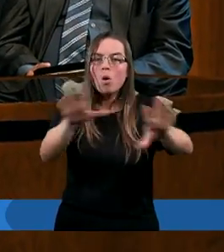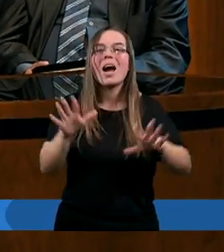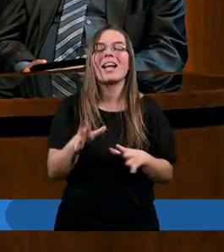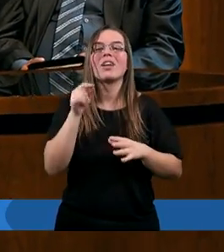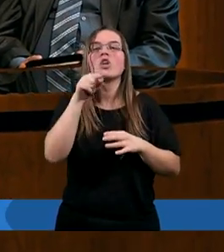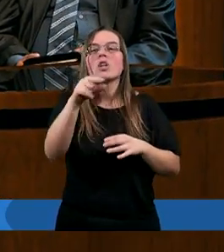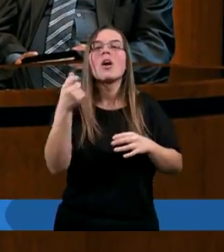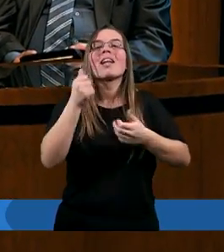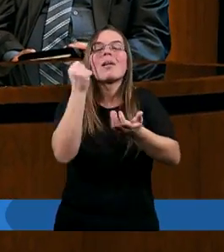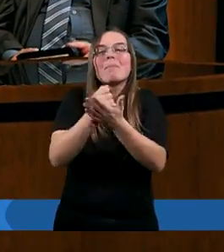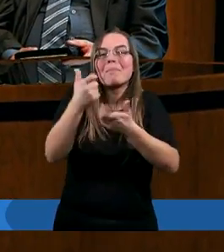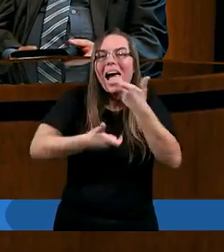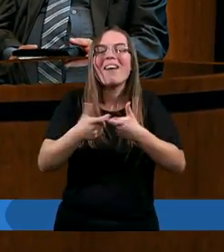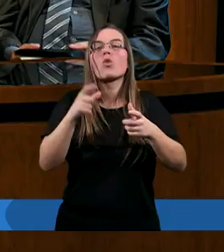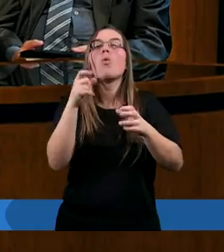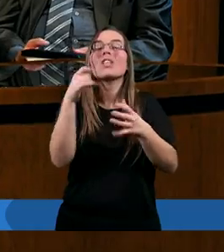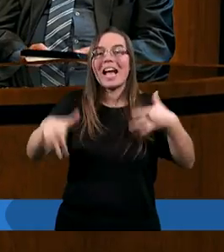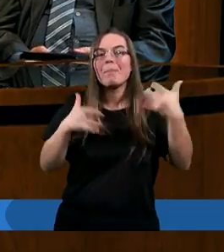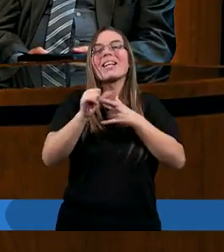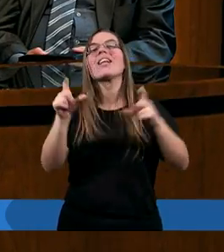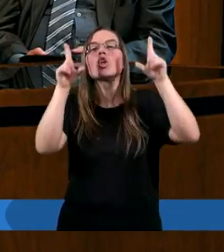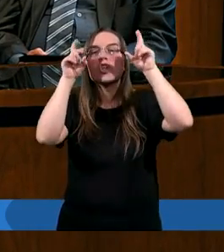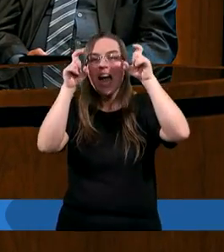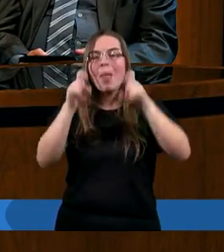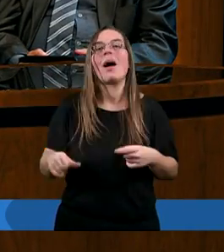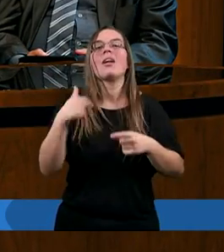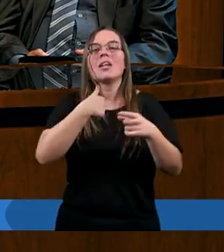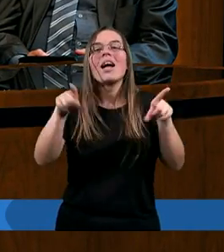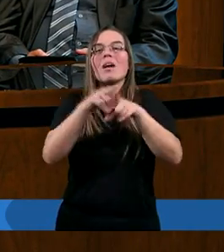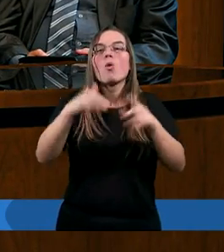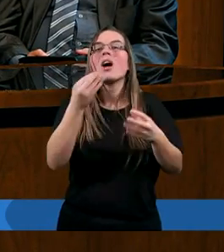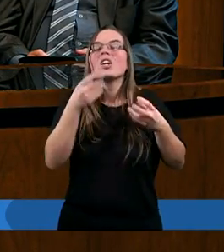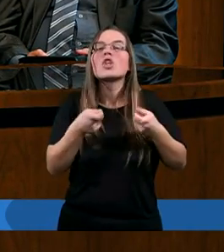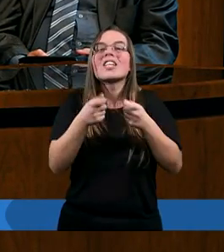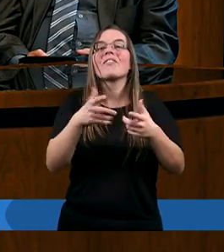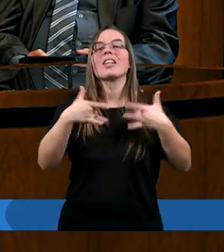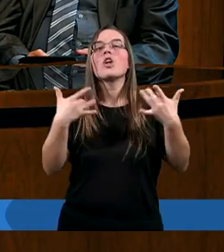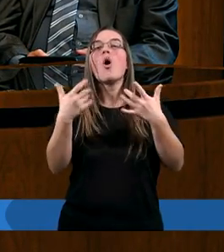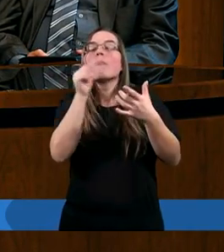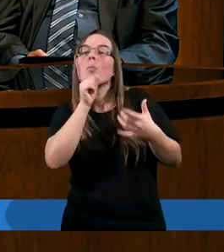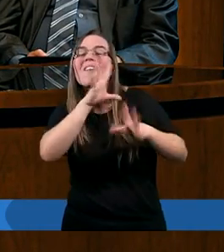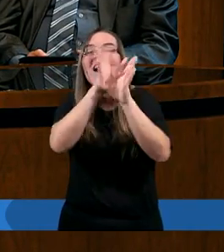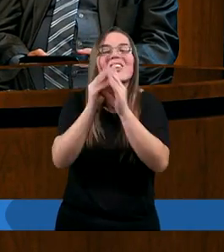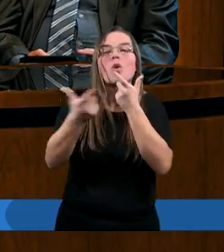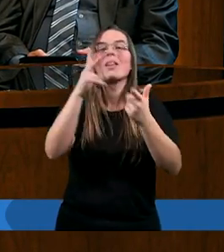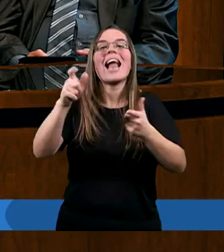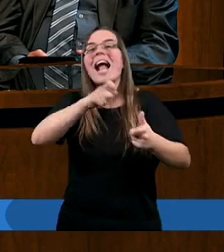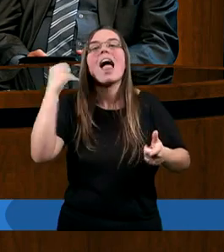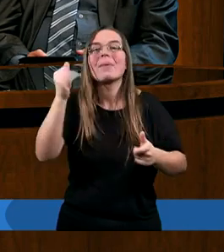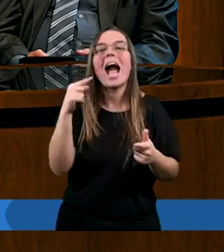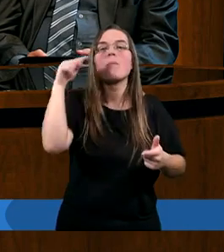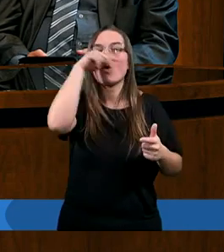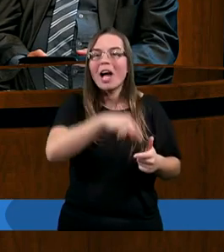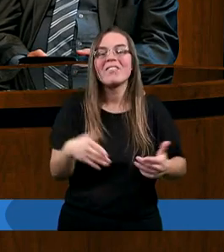szatan jest sprawcą cierpienia w naszym życiu. Ale tak jak Job, mogę też powiedzieć, robiłam wszystko najlepiej, jak potrafiłam. Dlaczego